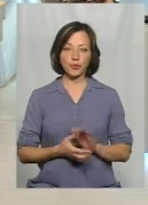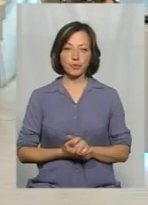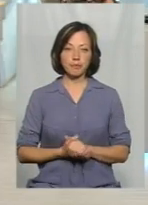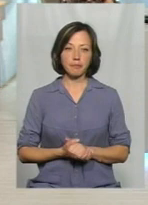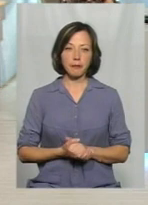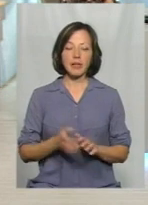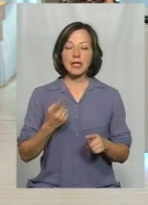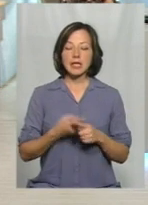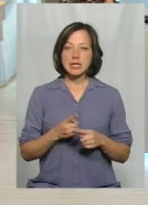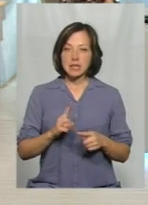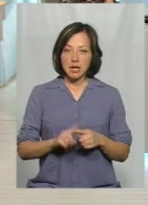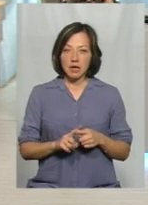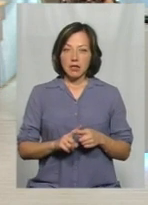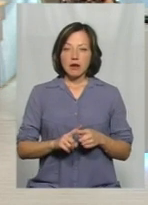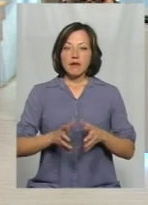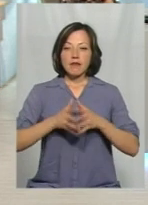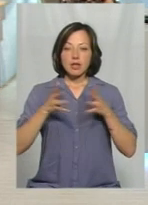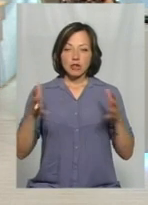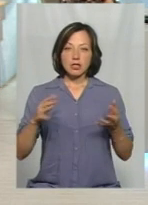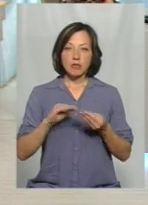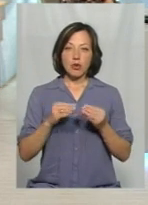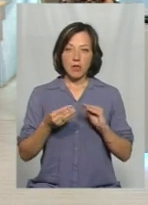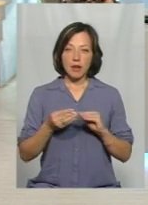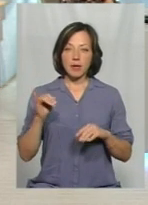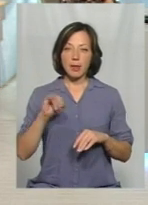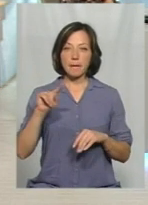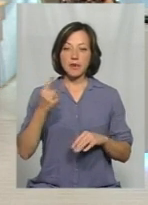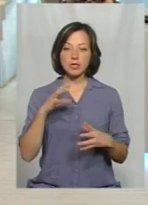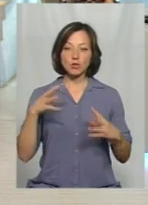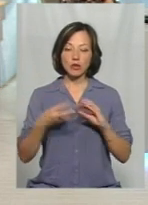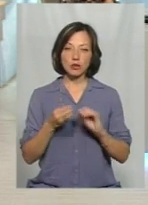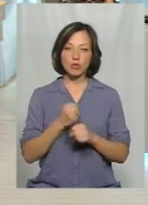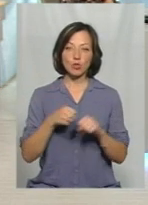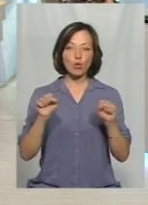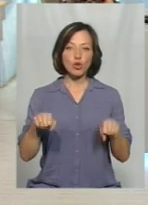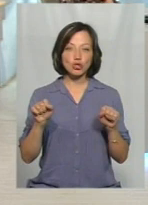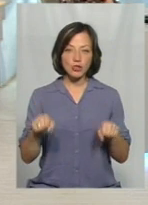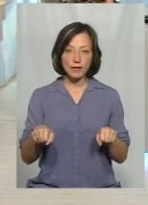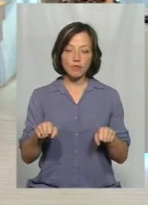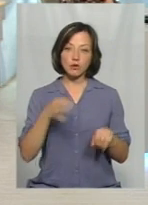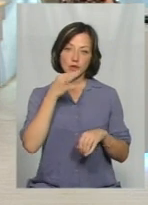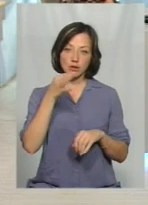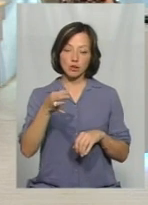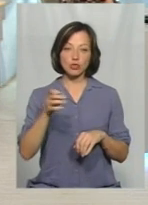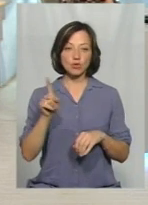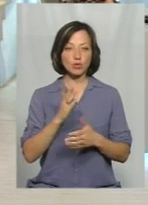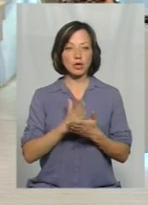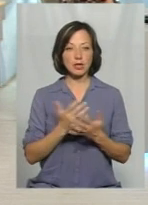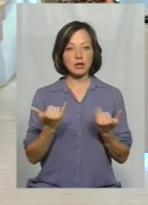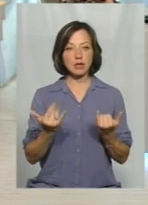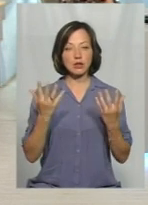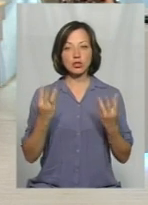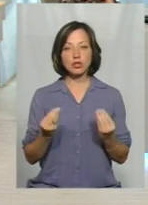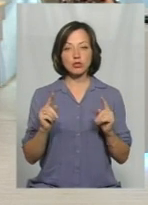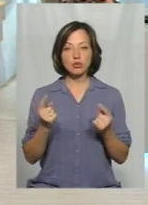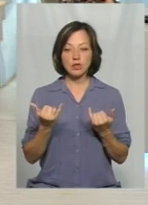Це досить така величезна проблема, так? І перші результати роботи, можливо, вже можна сказати, що є на даний час, тому